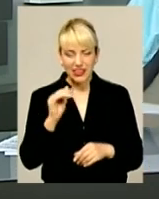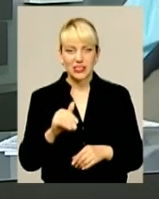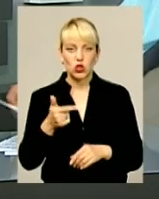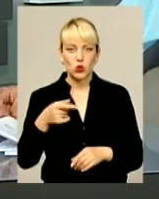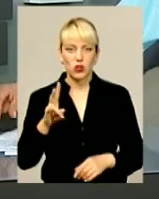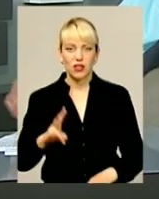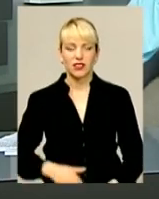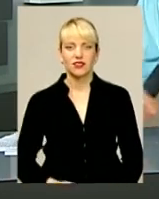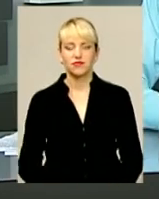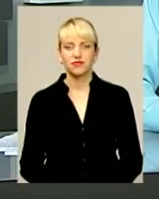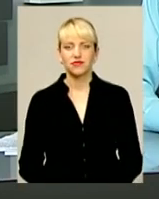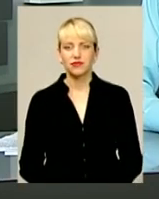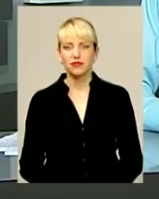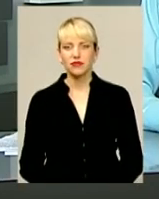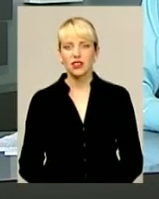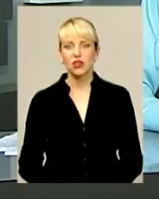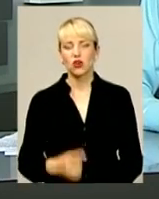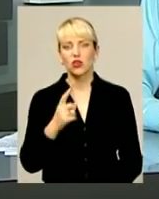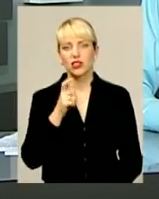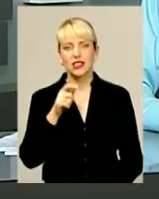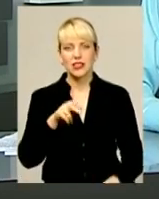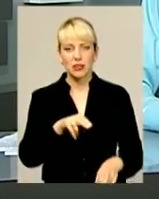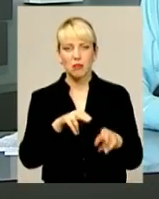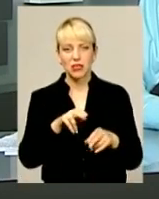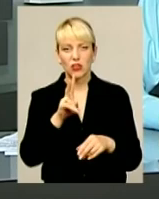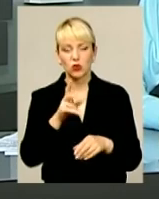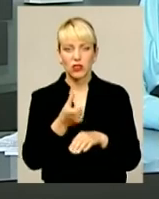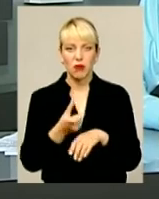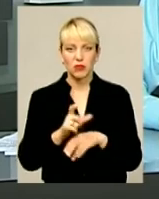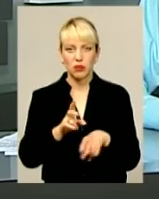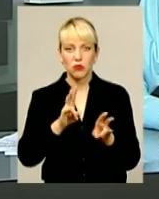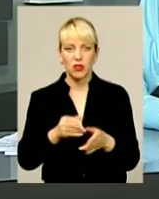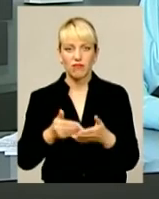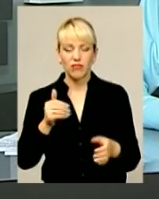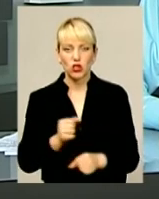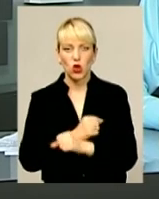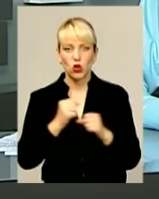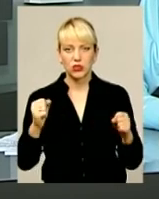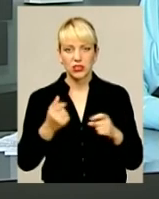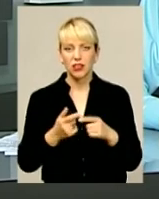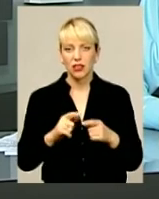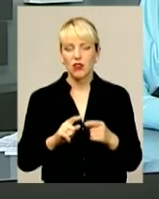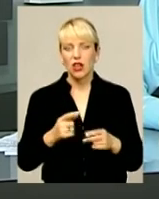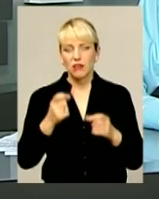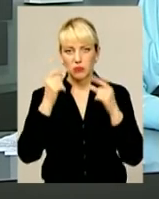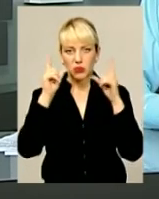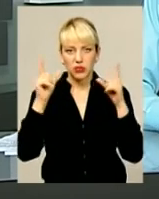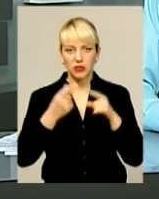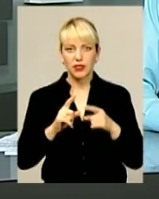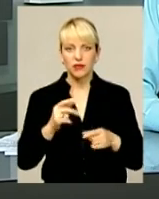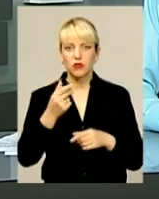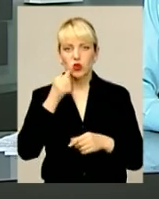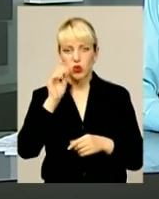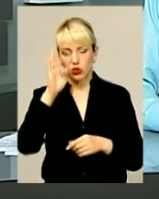ведеться. Один із мисливців, котрий найбільше постраждав від розриву гранати, прийшов до тями. Чоловікові